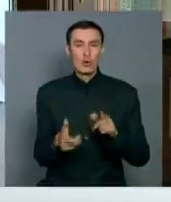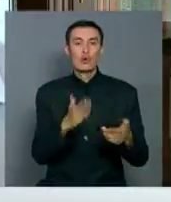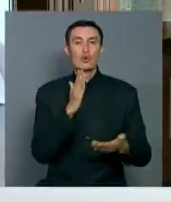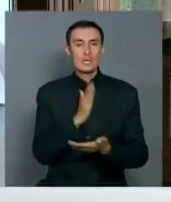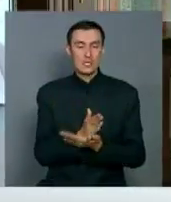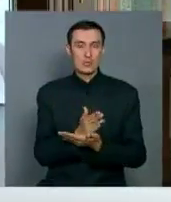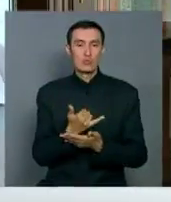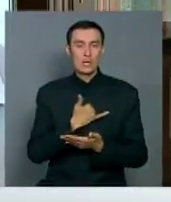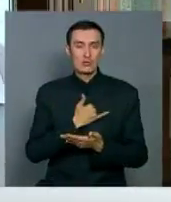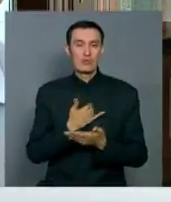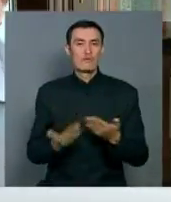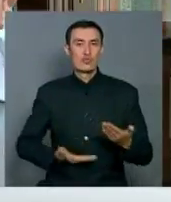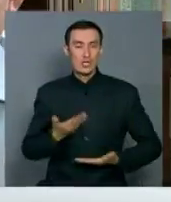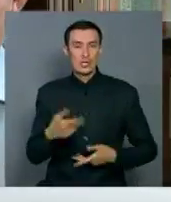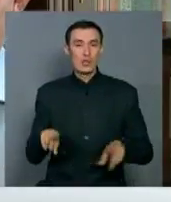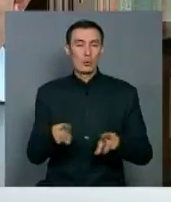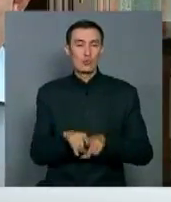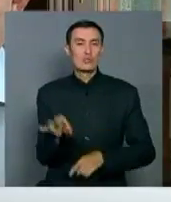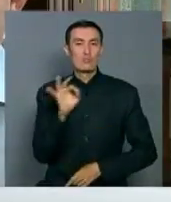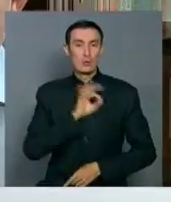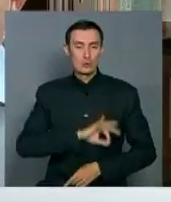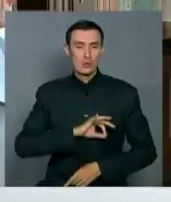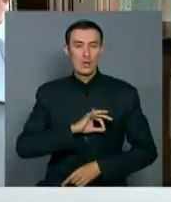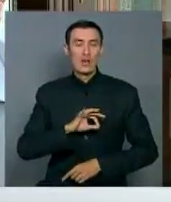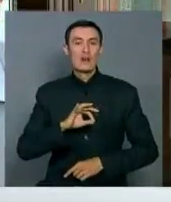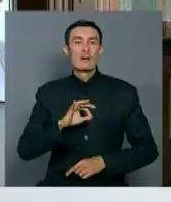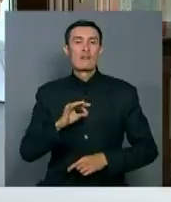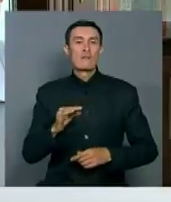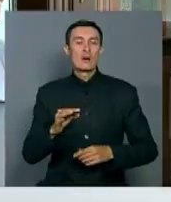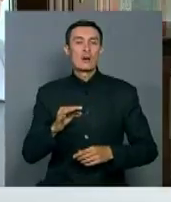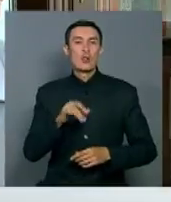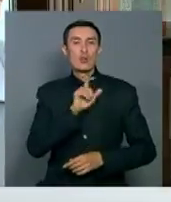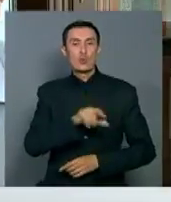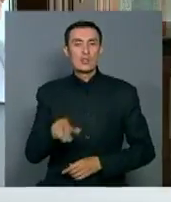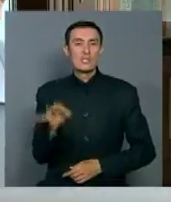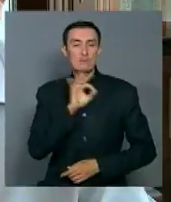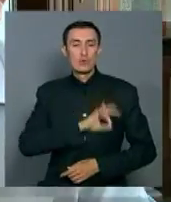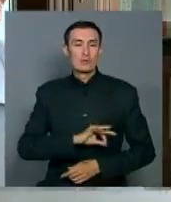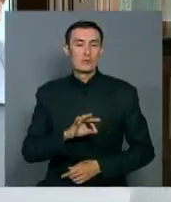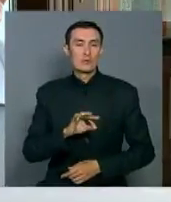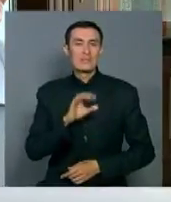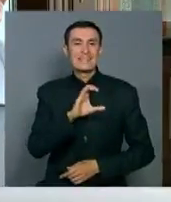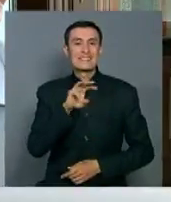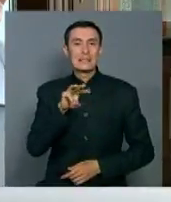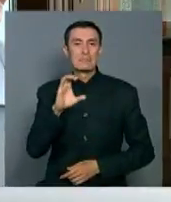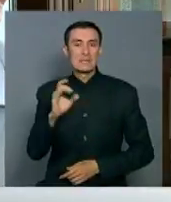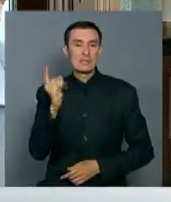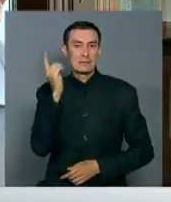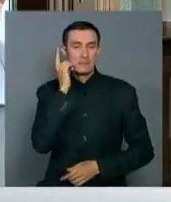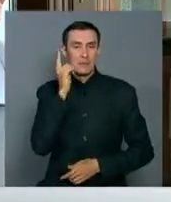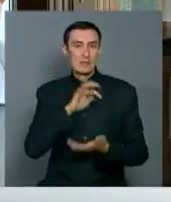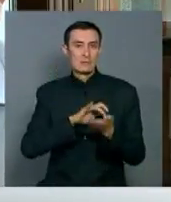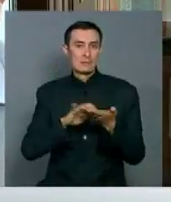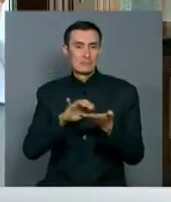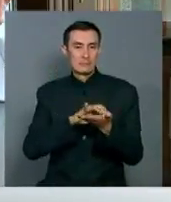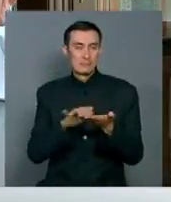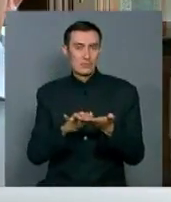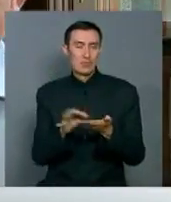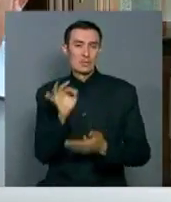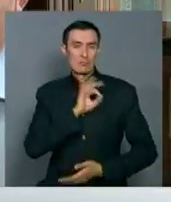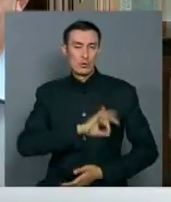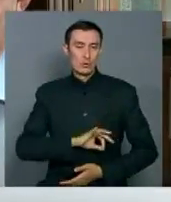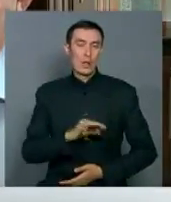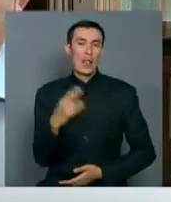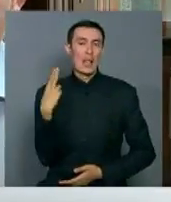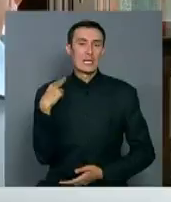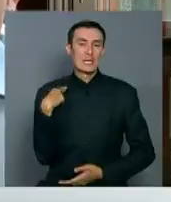У нас вошел уже в жизни. Люди смс пишут с помощью латинского алфавита. Это